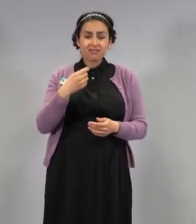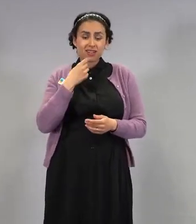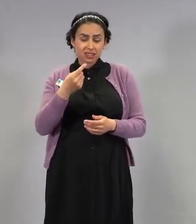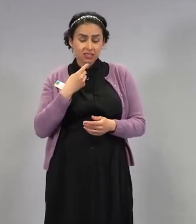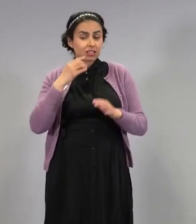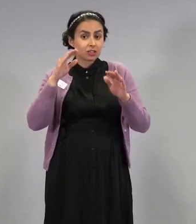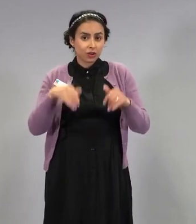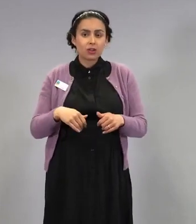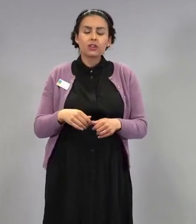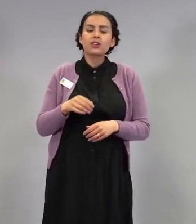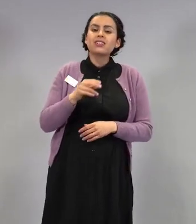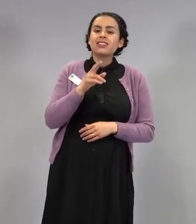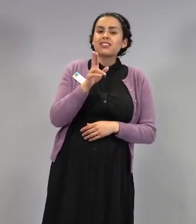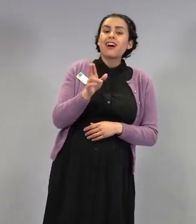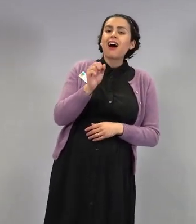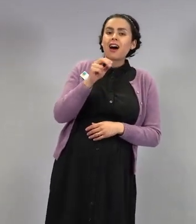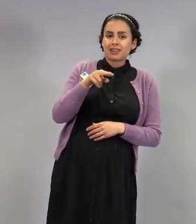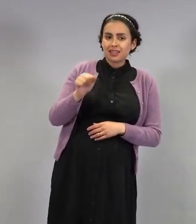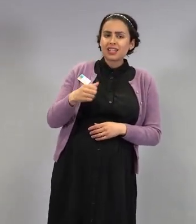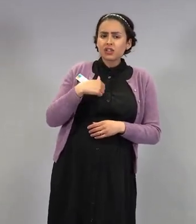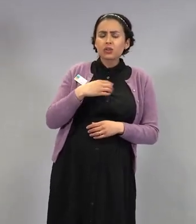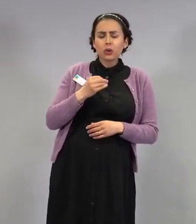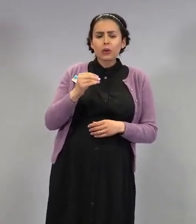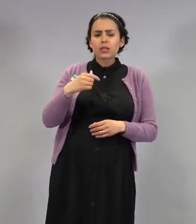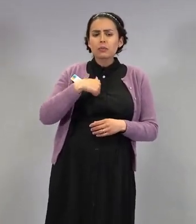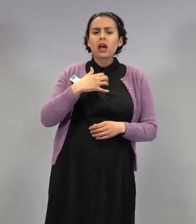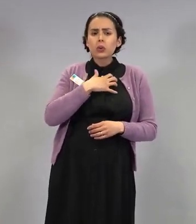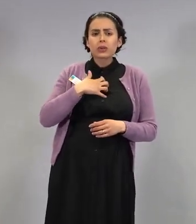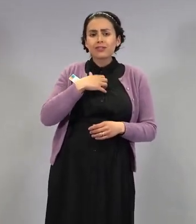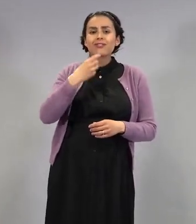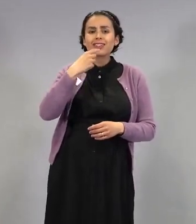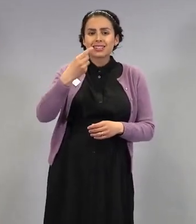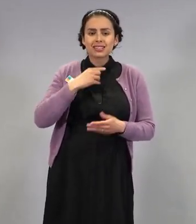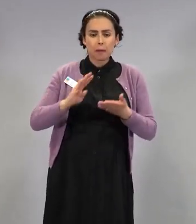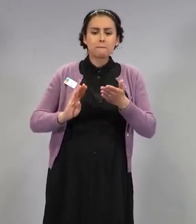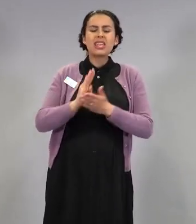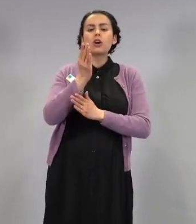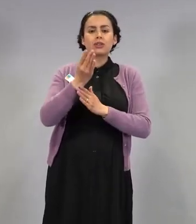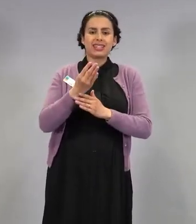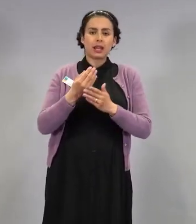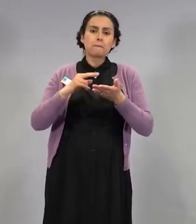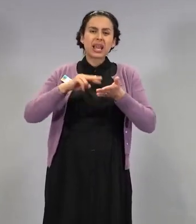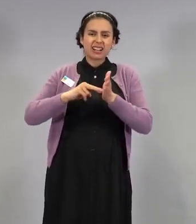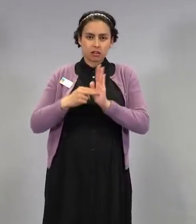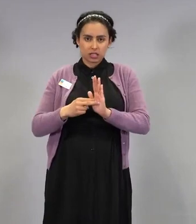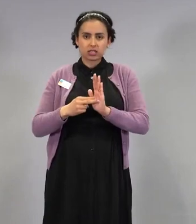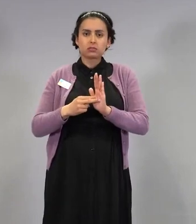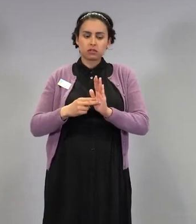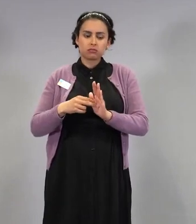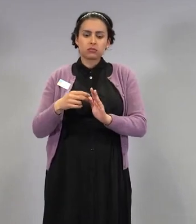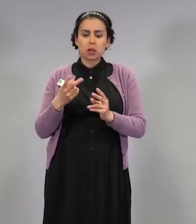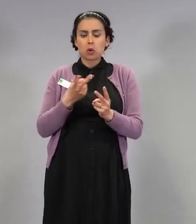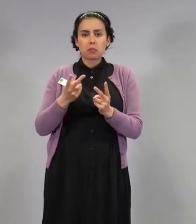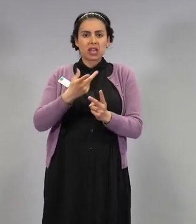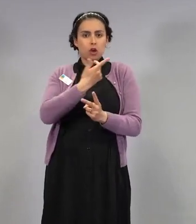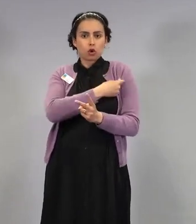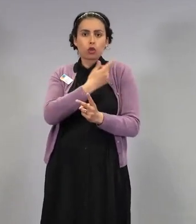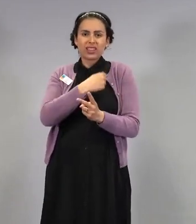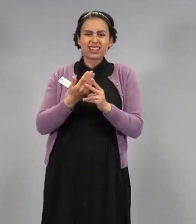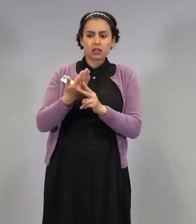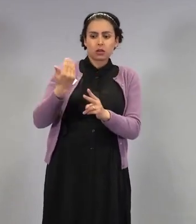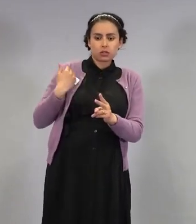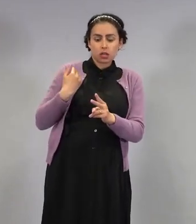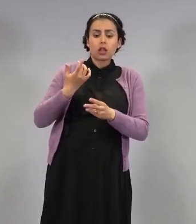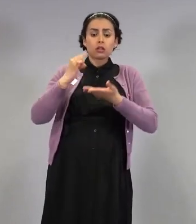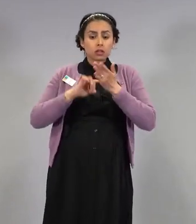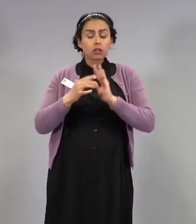Yritin ainakin vastata siihen, että se biologinen mekanismi on kuitenkin niin samanlainen, että voidaan ajatella, että